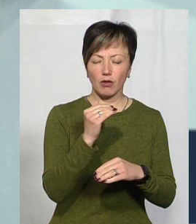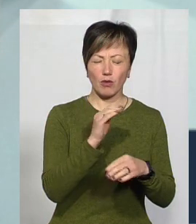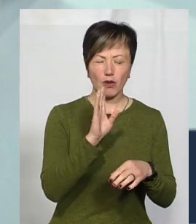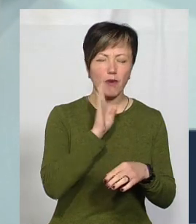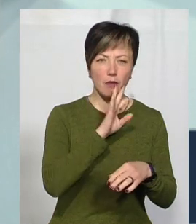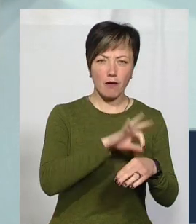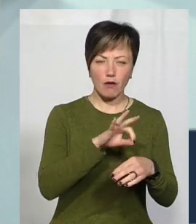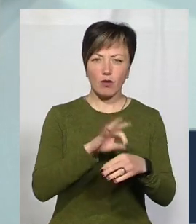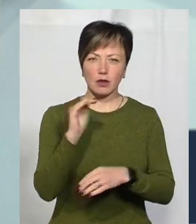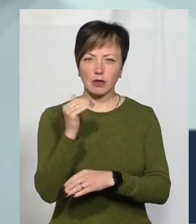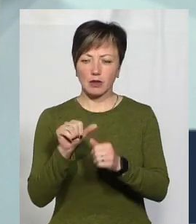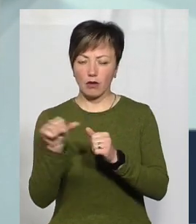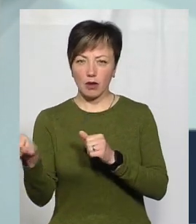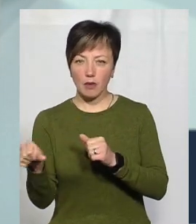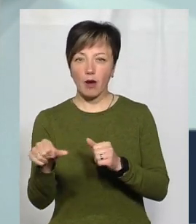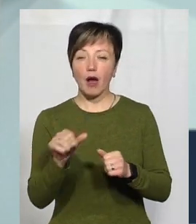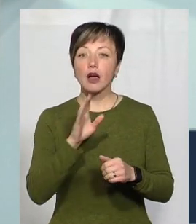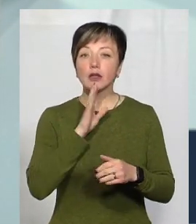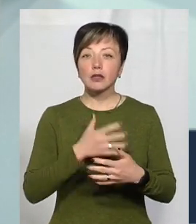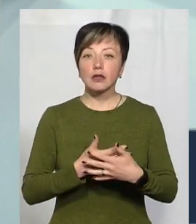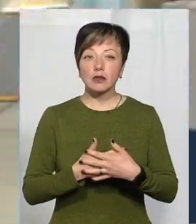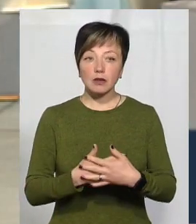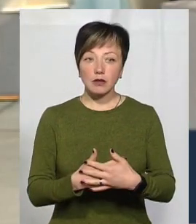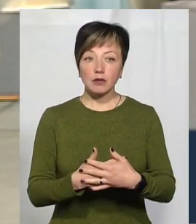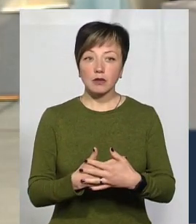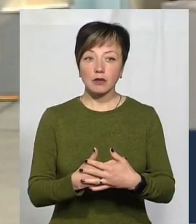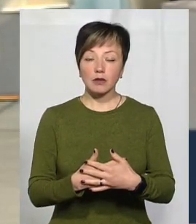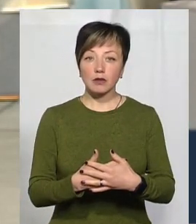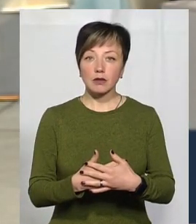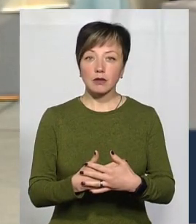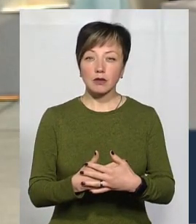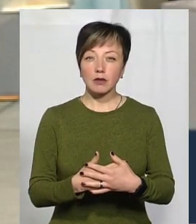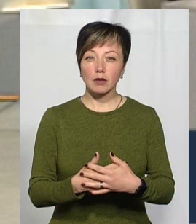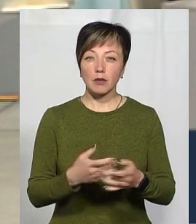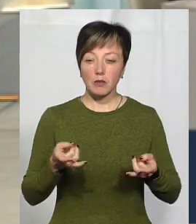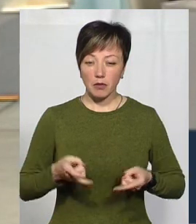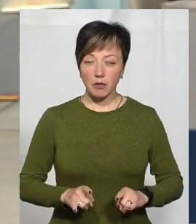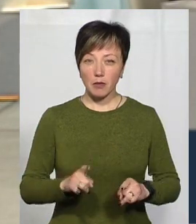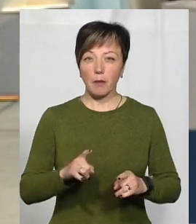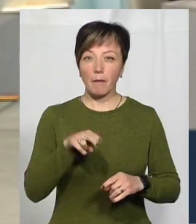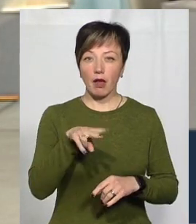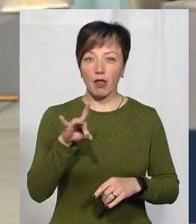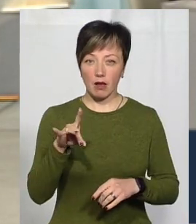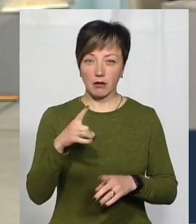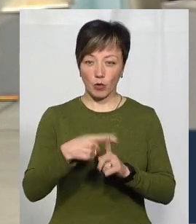було. Оця породілля, яка була діагностовано, позитивний ПРЛ-тест,